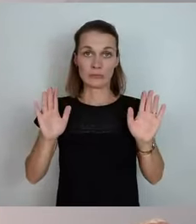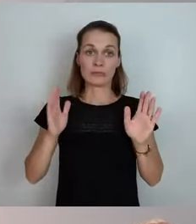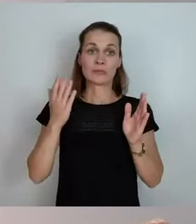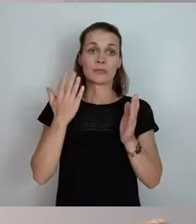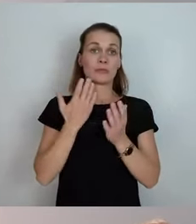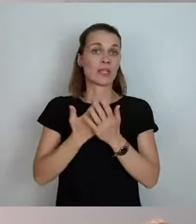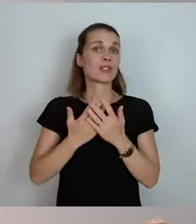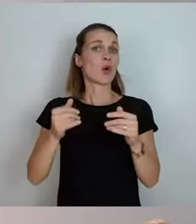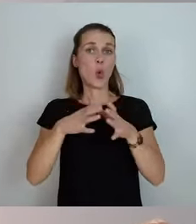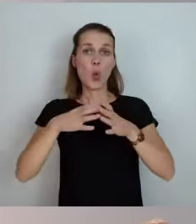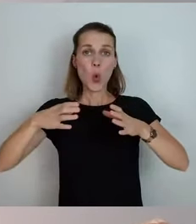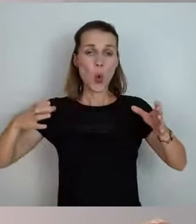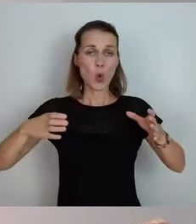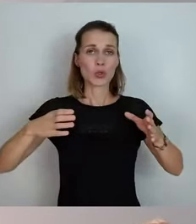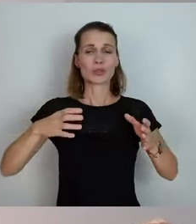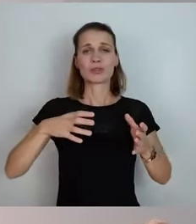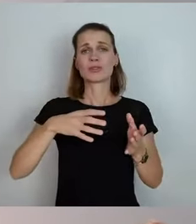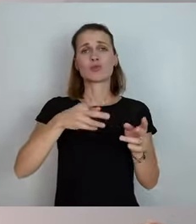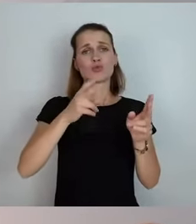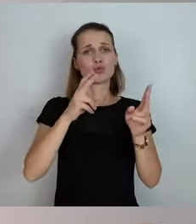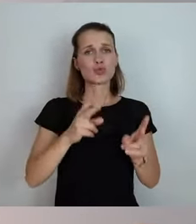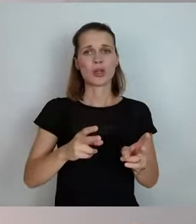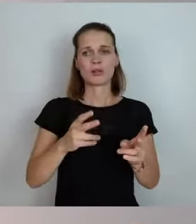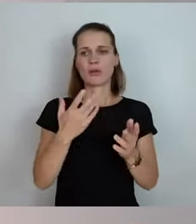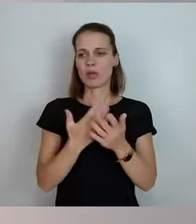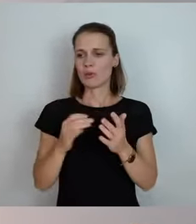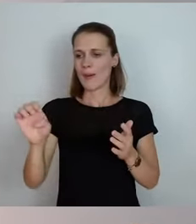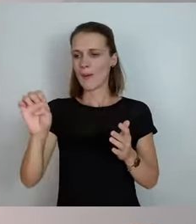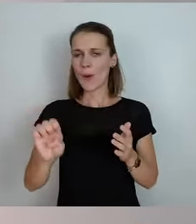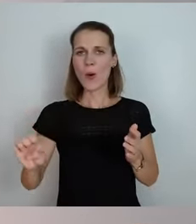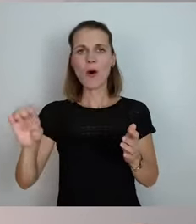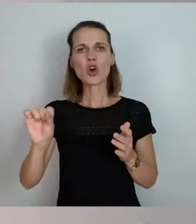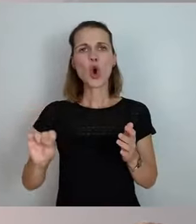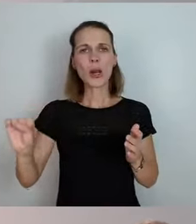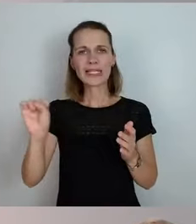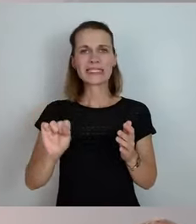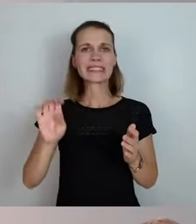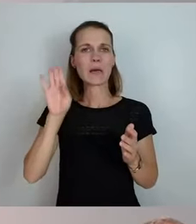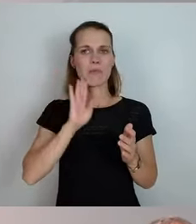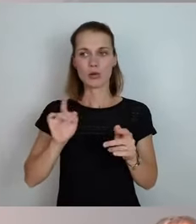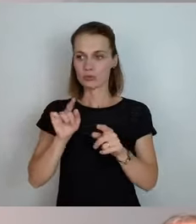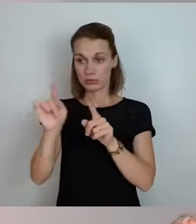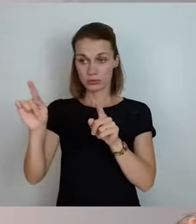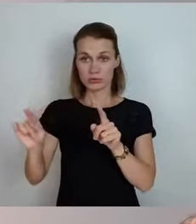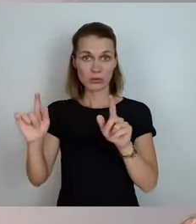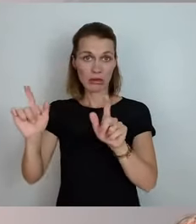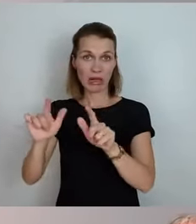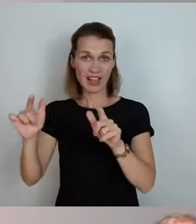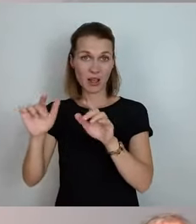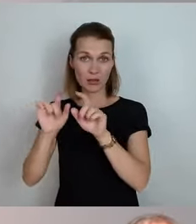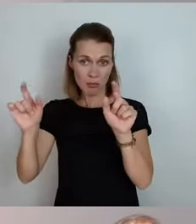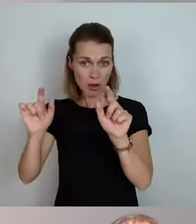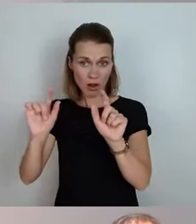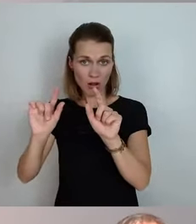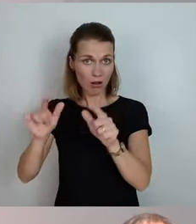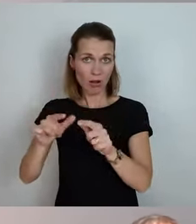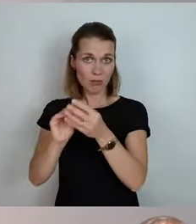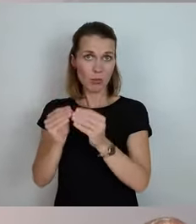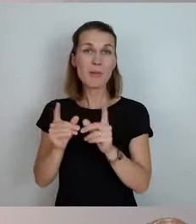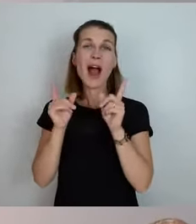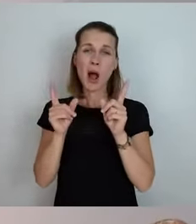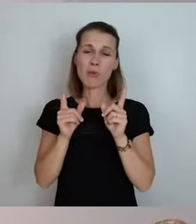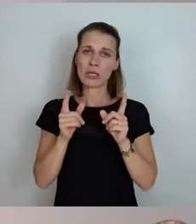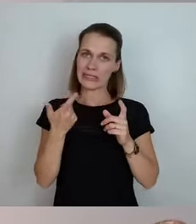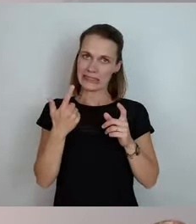großen Städten, selbst Görnitz oder Bautzen kein Thema, aber überall im ländlichen Raum ist das schon eine